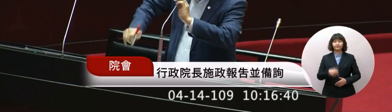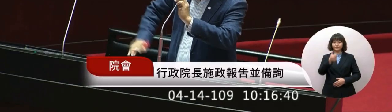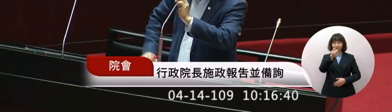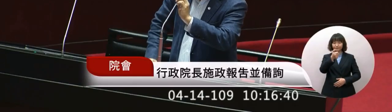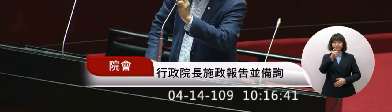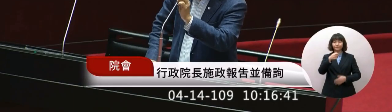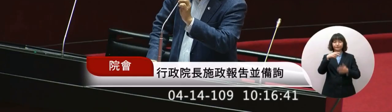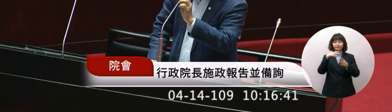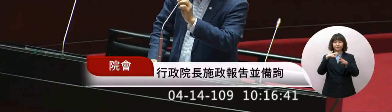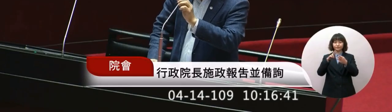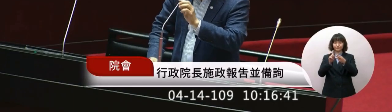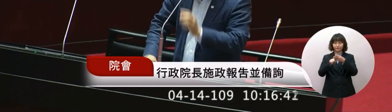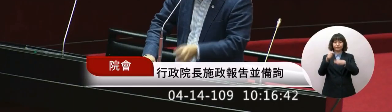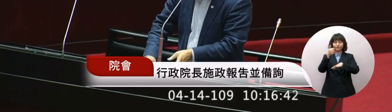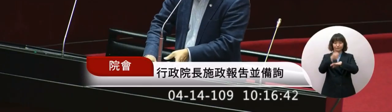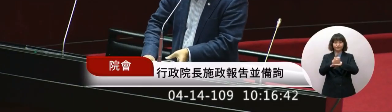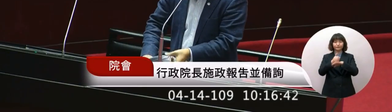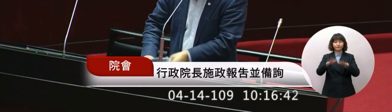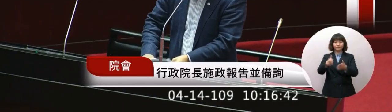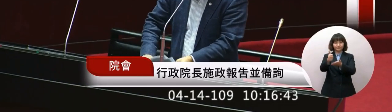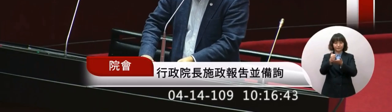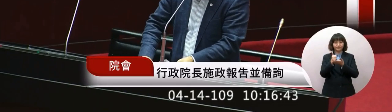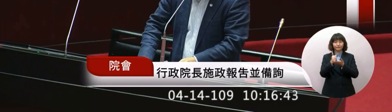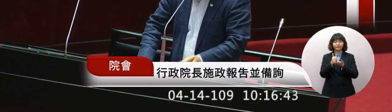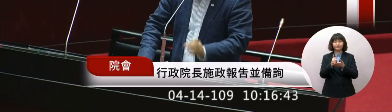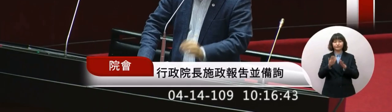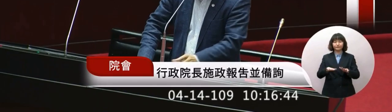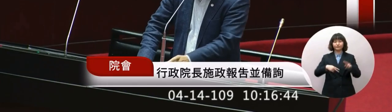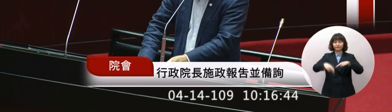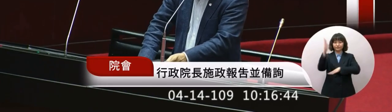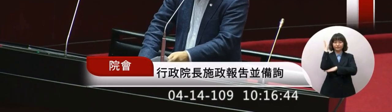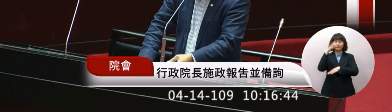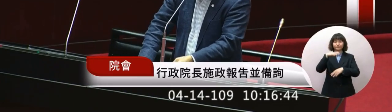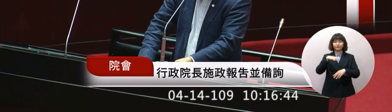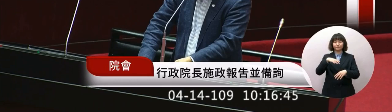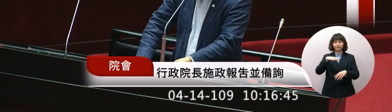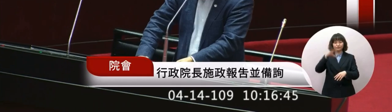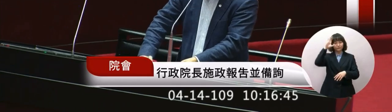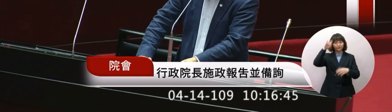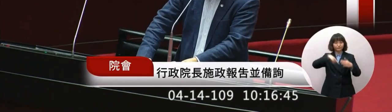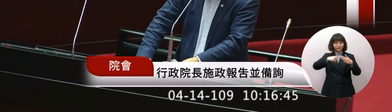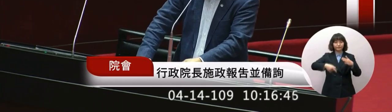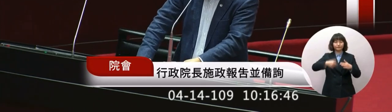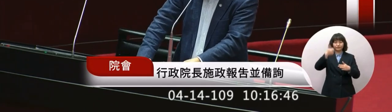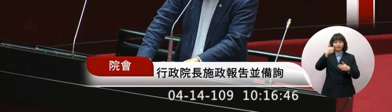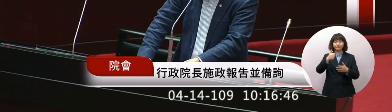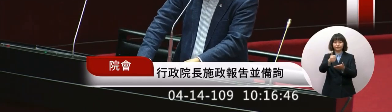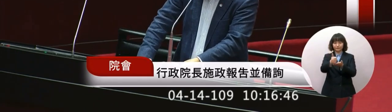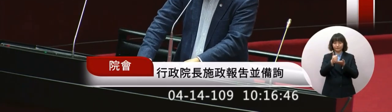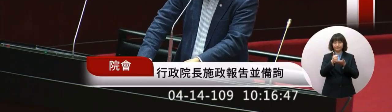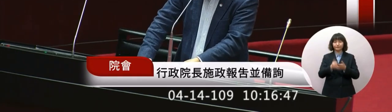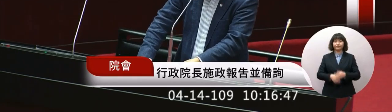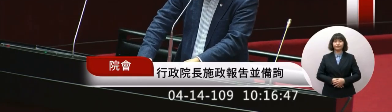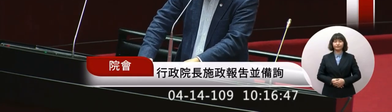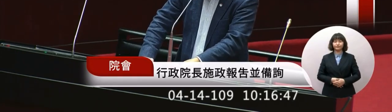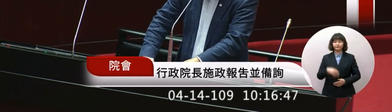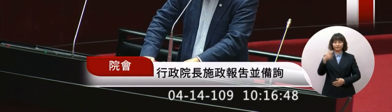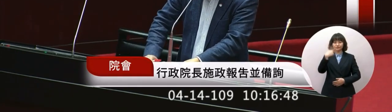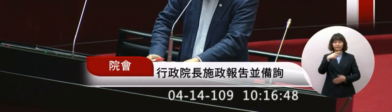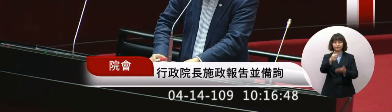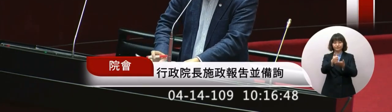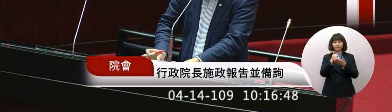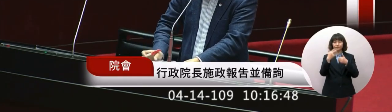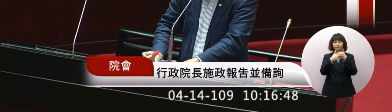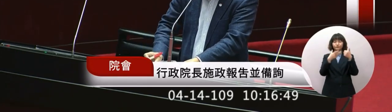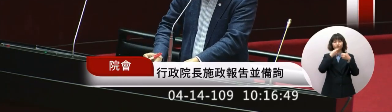謝謝主席我們請行政院蘇院長請蘇院長還有我們